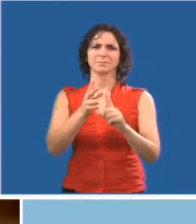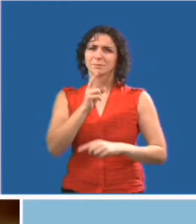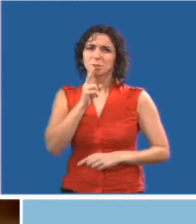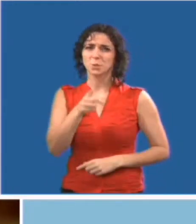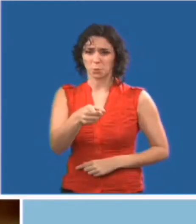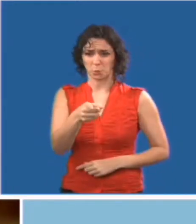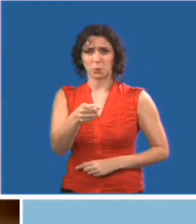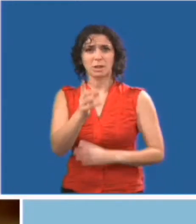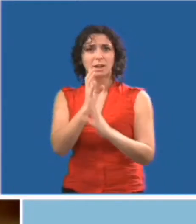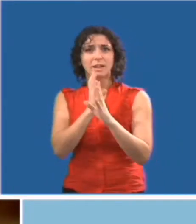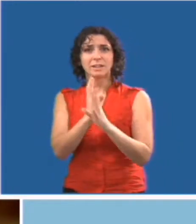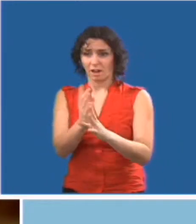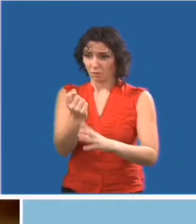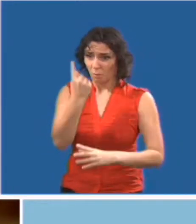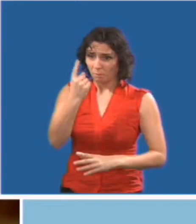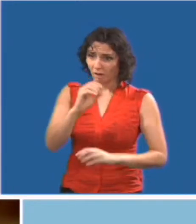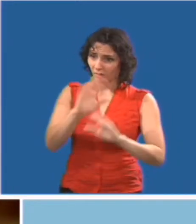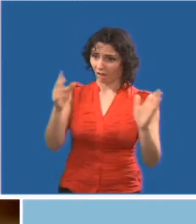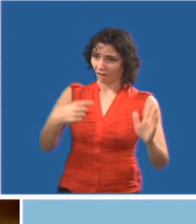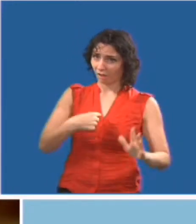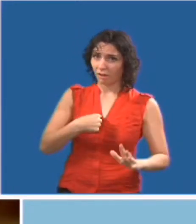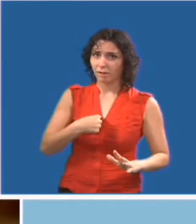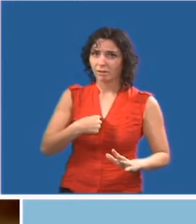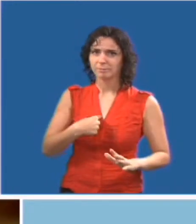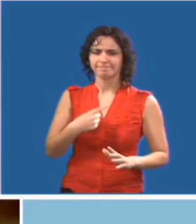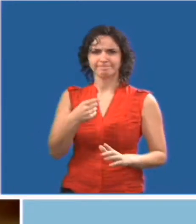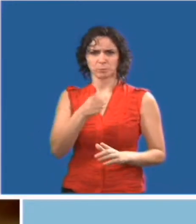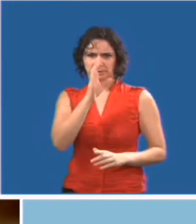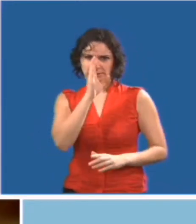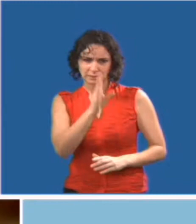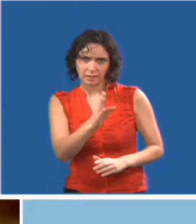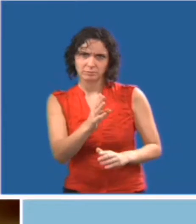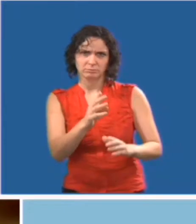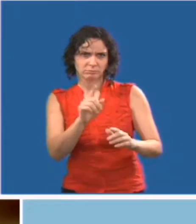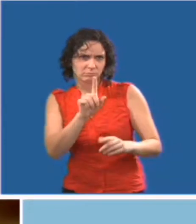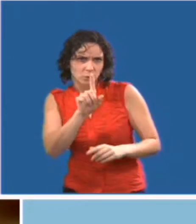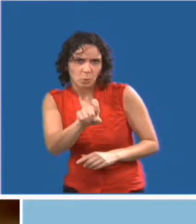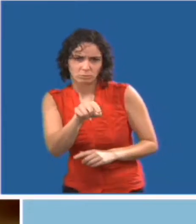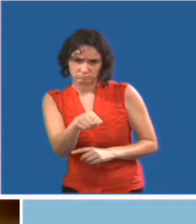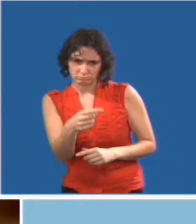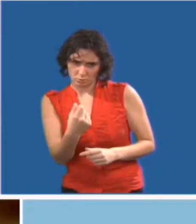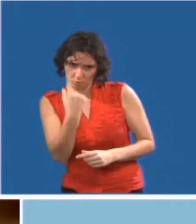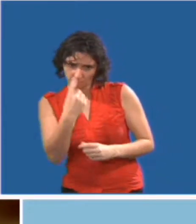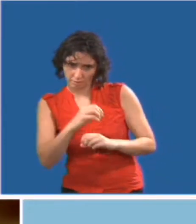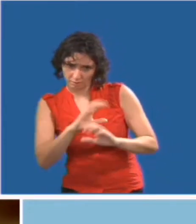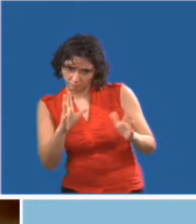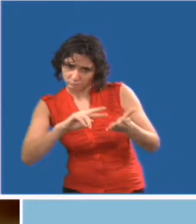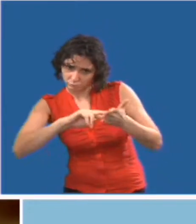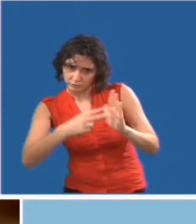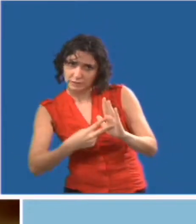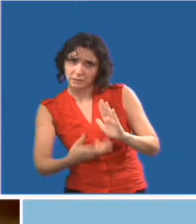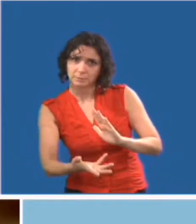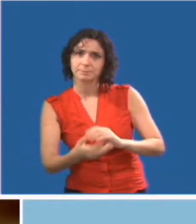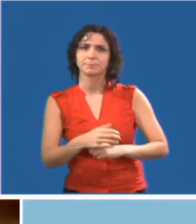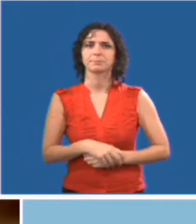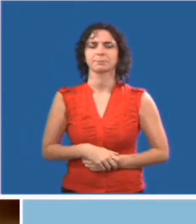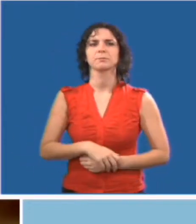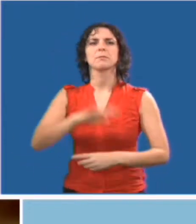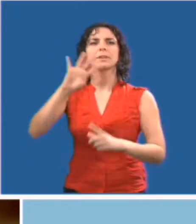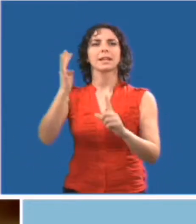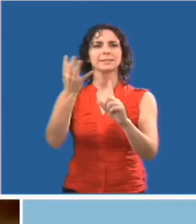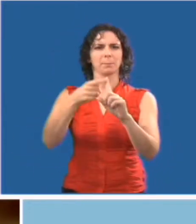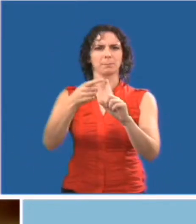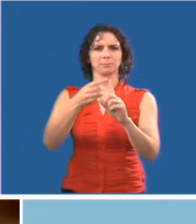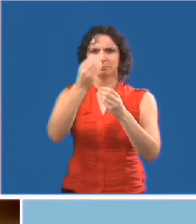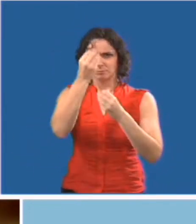simplement. Assurez-vous que le client comprenne ce que vous avez dit. Soyez direct et dites «